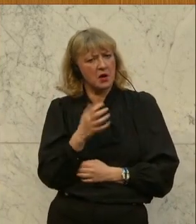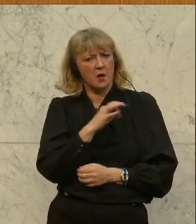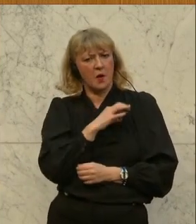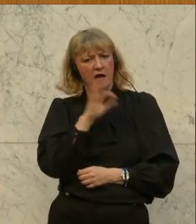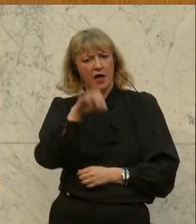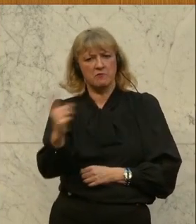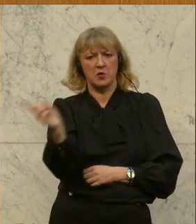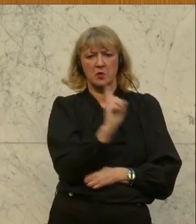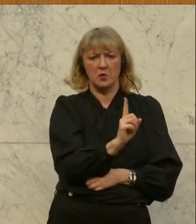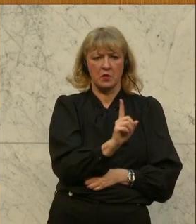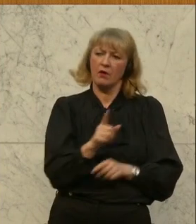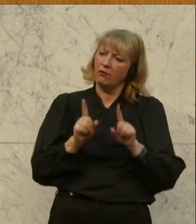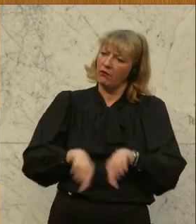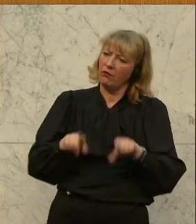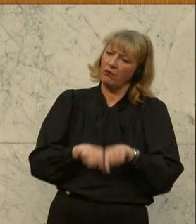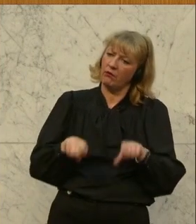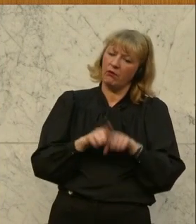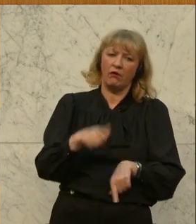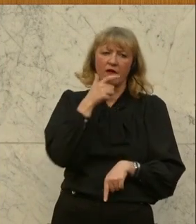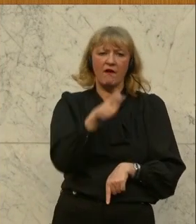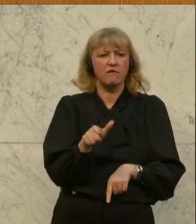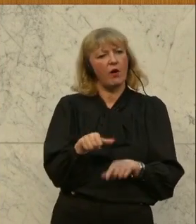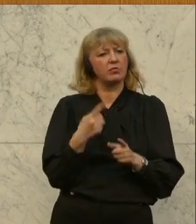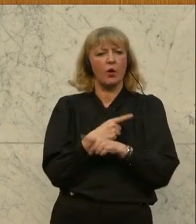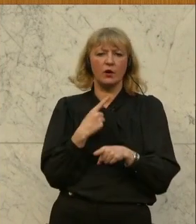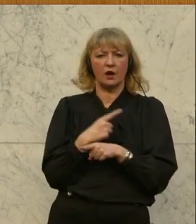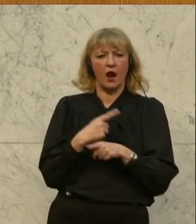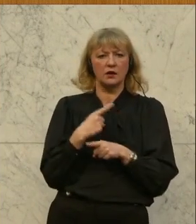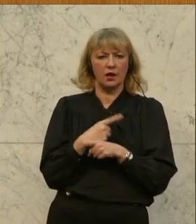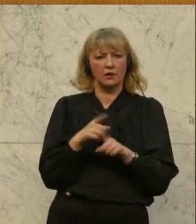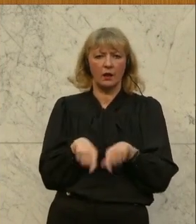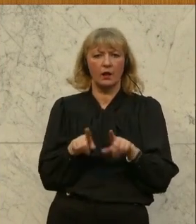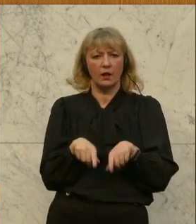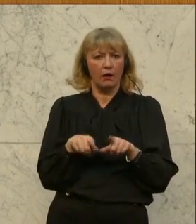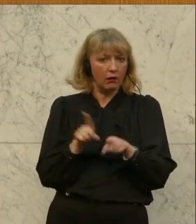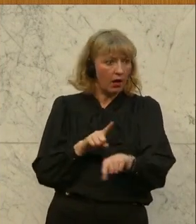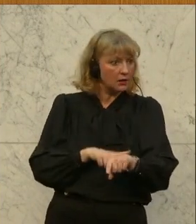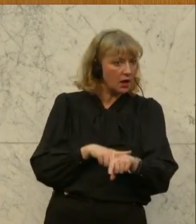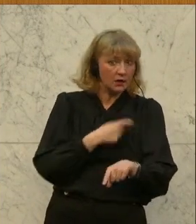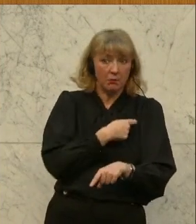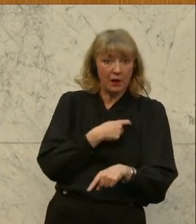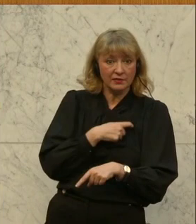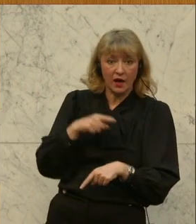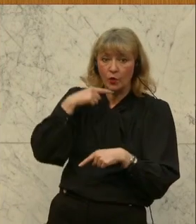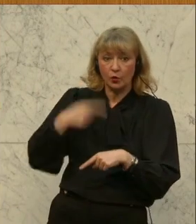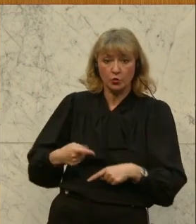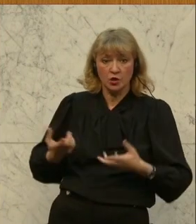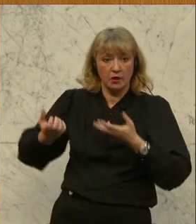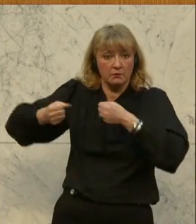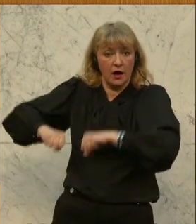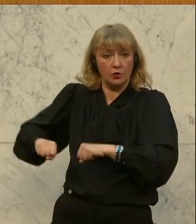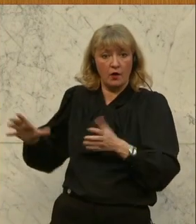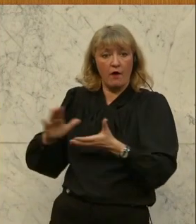irgendwas von der Neutralität daher faseln und gleichzeitig mit der Partei des russischen Autokraten einen